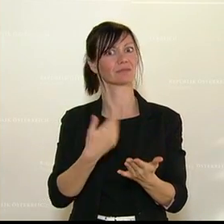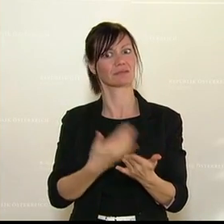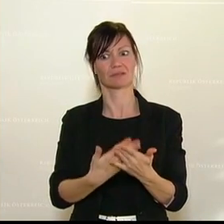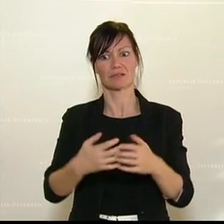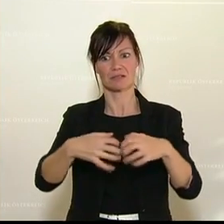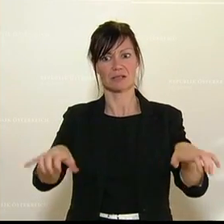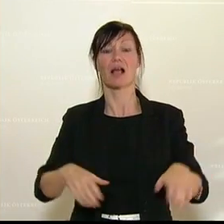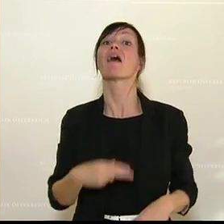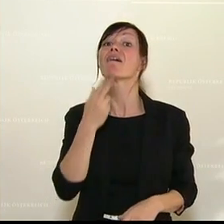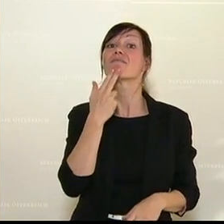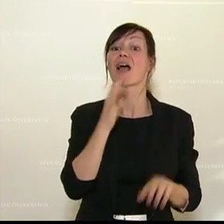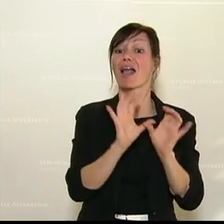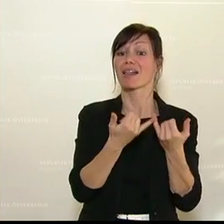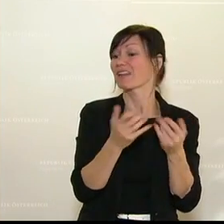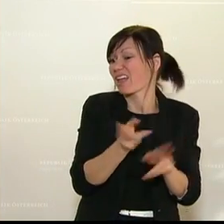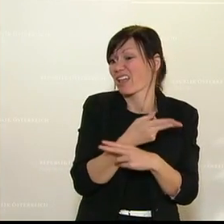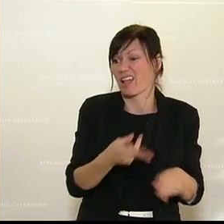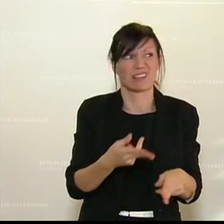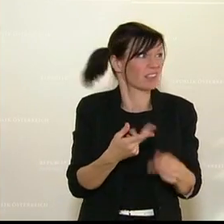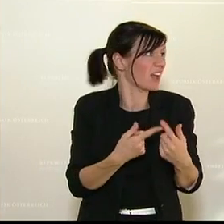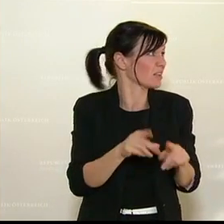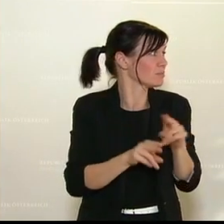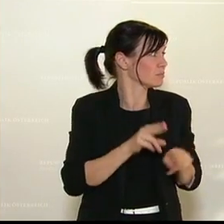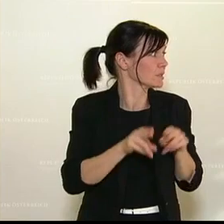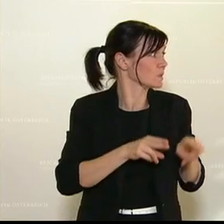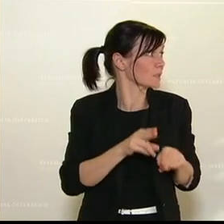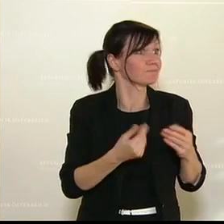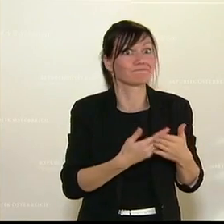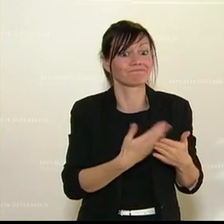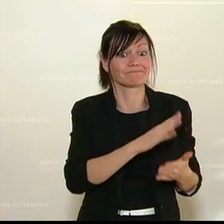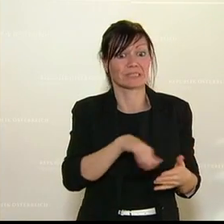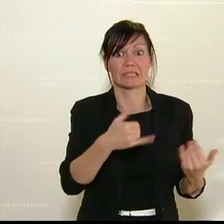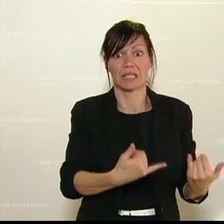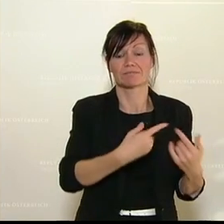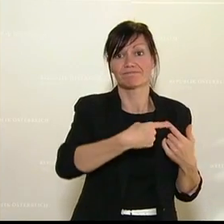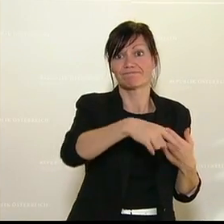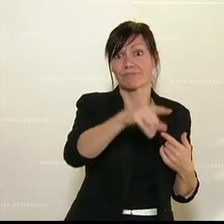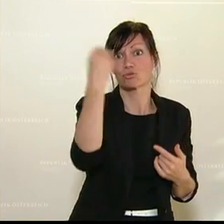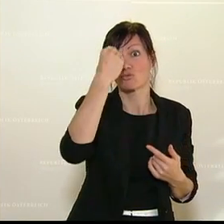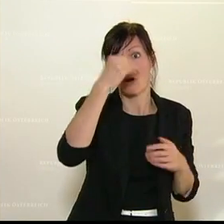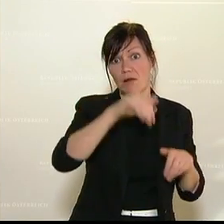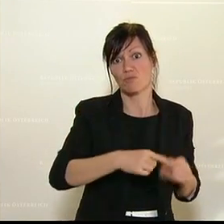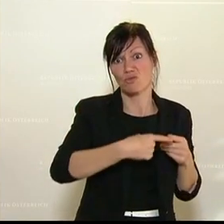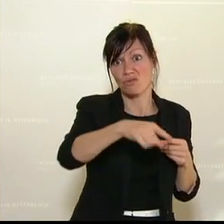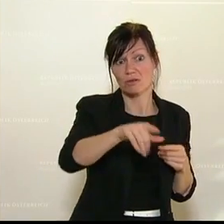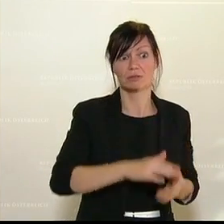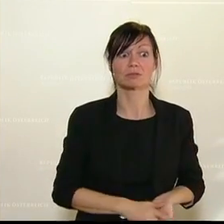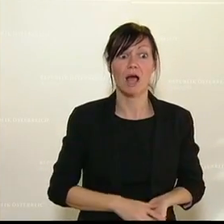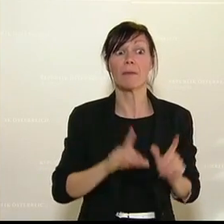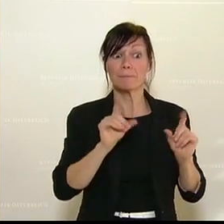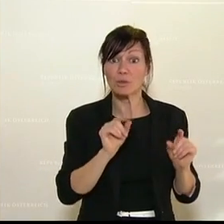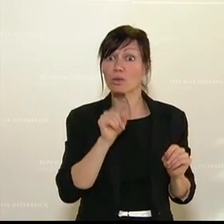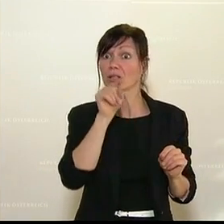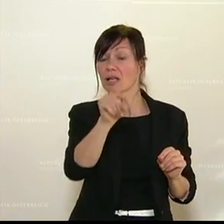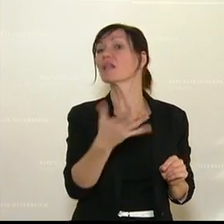die keine andere Betreuungsmöglichkeit haben und daher ihre Kinder jetzt in die Schule schicken zur Betreuung, die